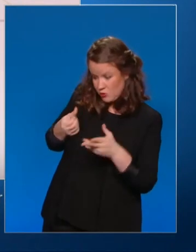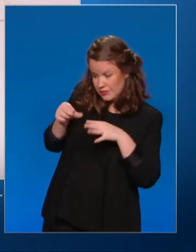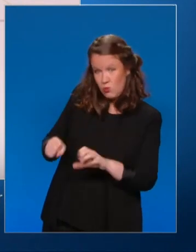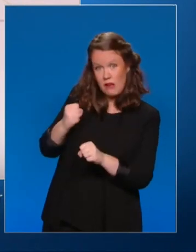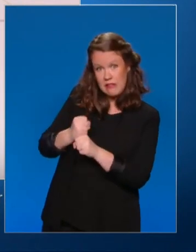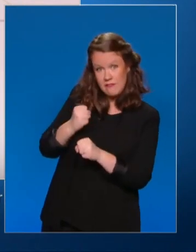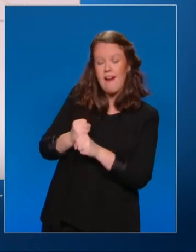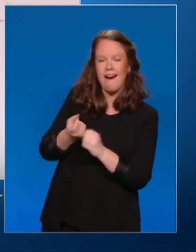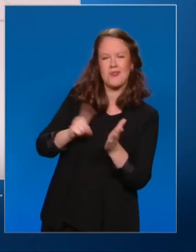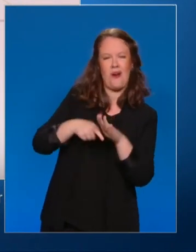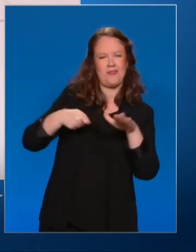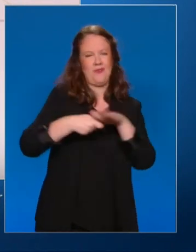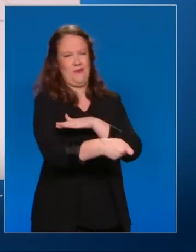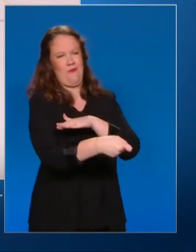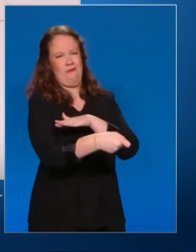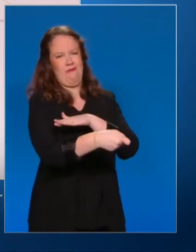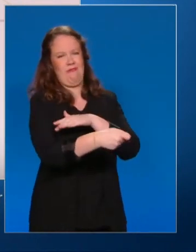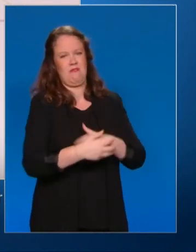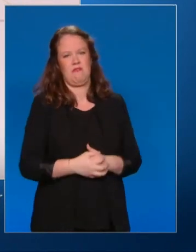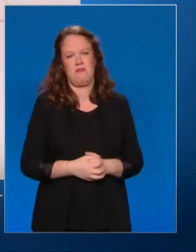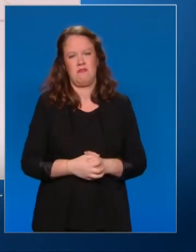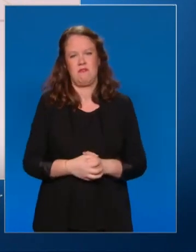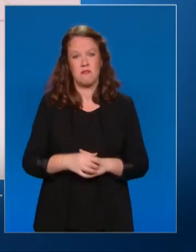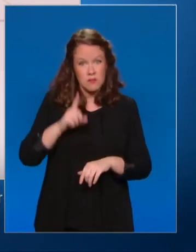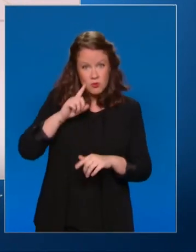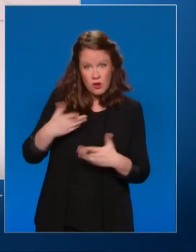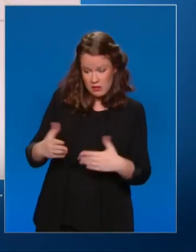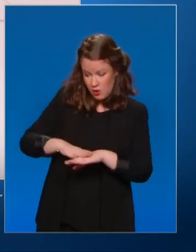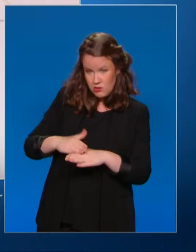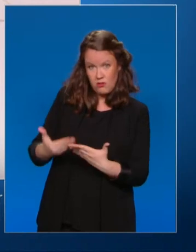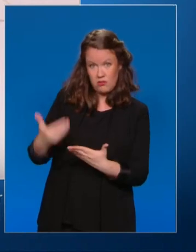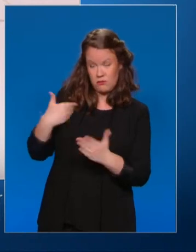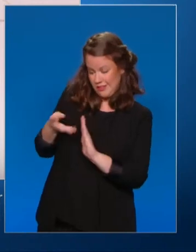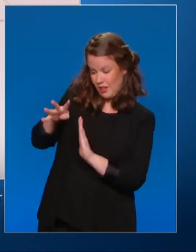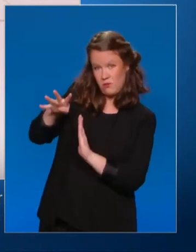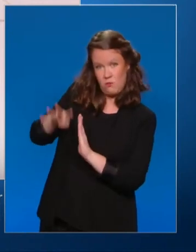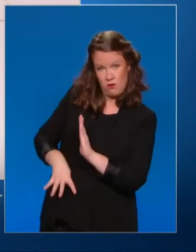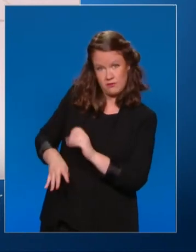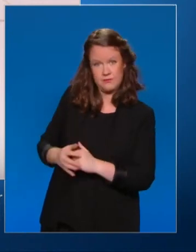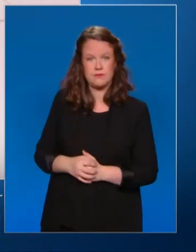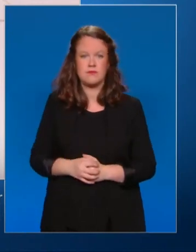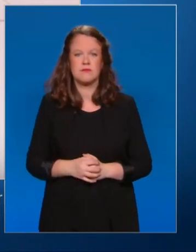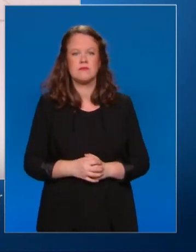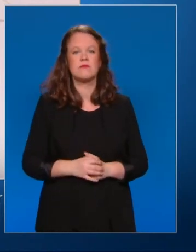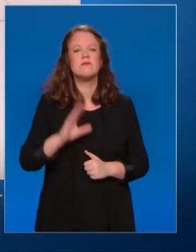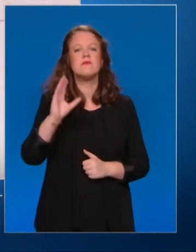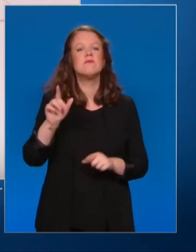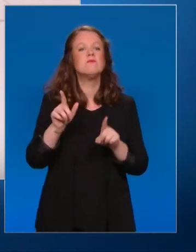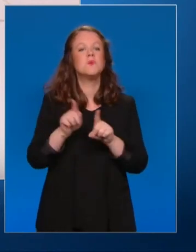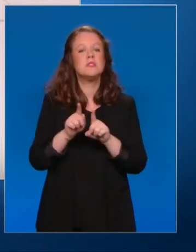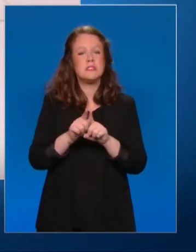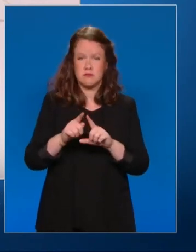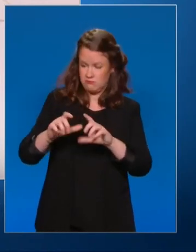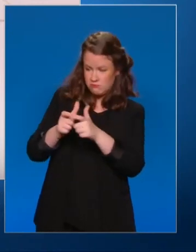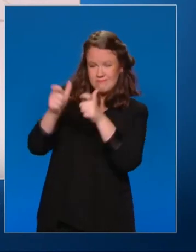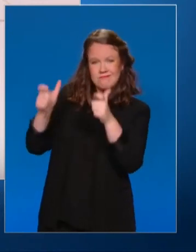'hui, les droits au chômage sont ouverts au bout de quatre mois de travail. Enfin, Pôle emploi passera en revue les centaines